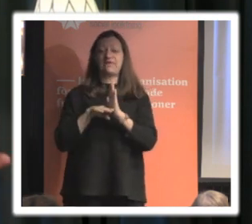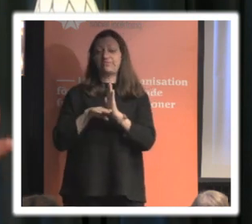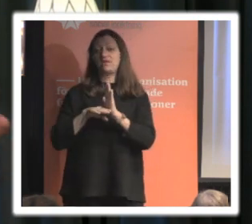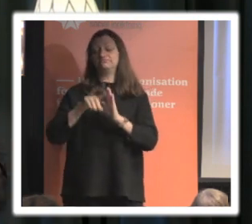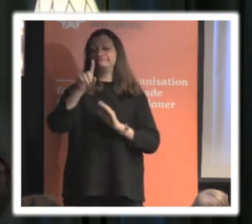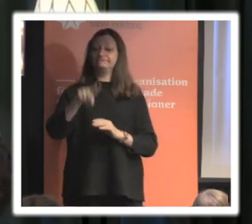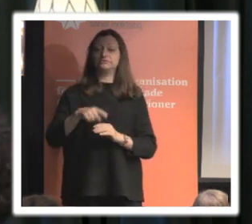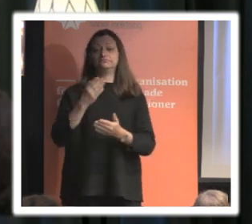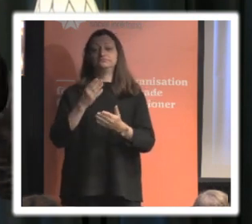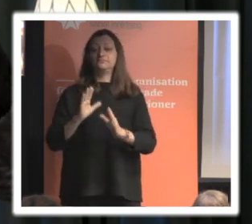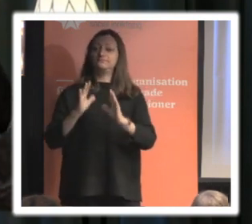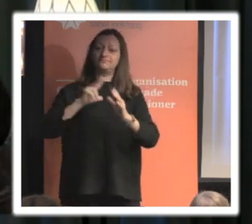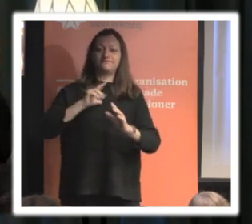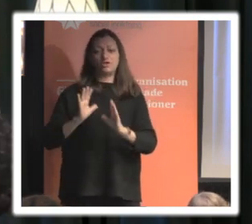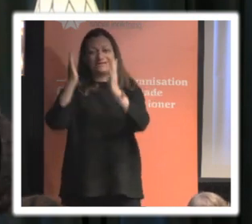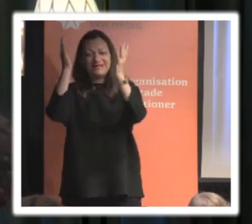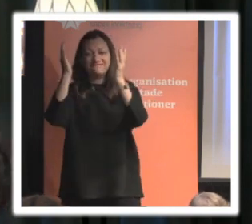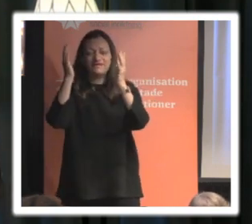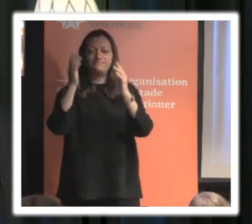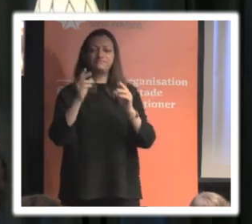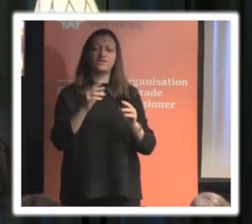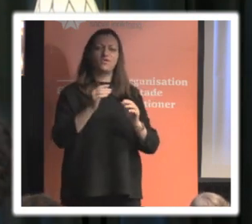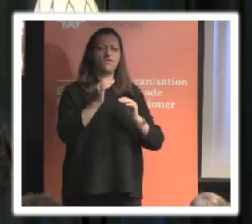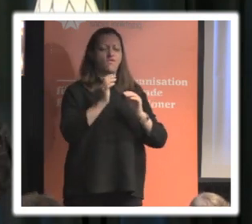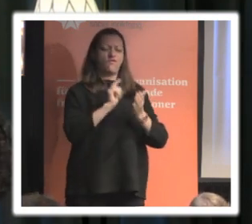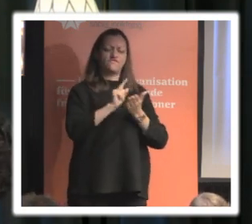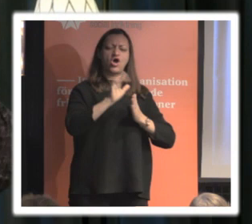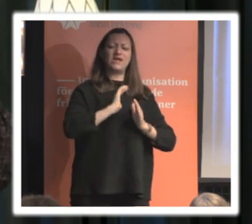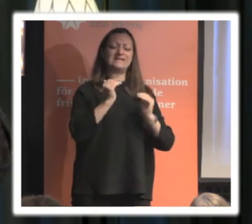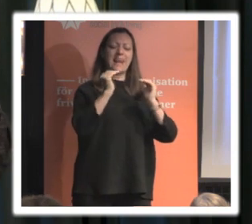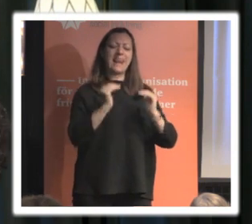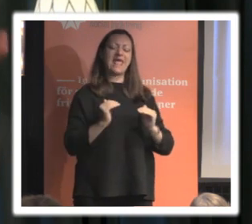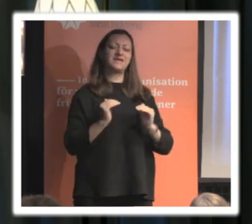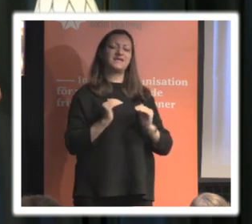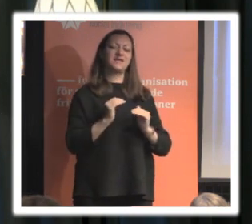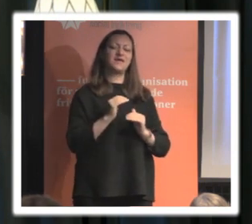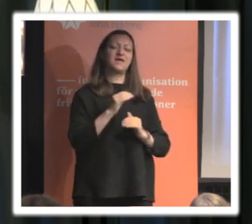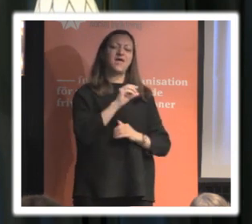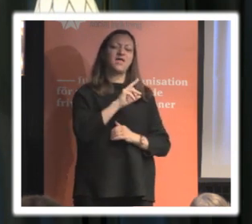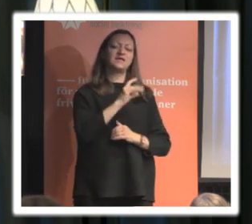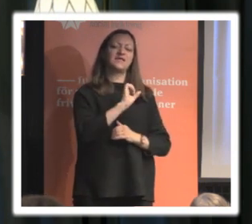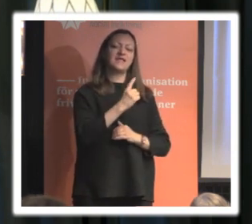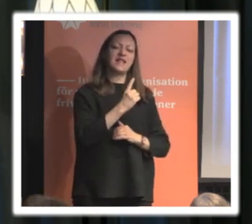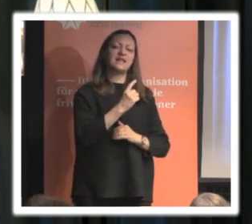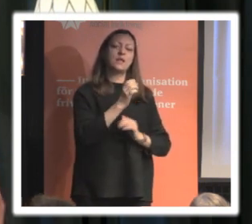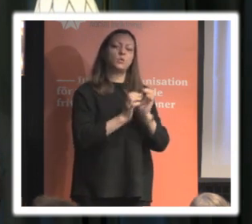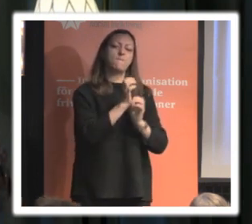dataskydd oftast har lägre artikelnummer det vill säga ses som något högre prioriterade än till